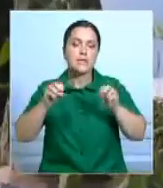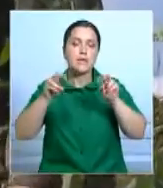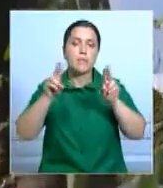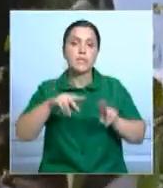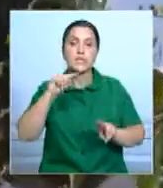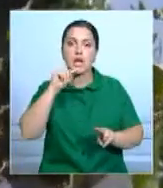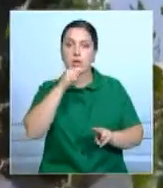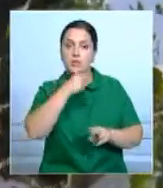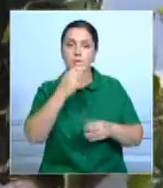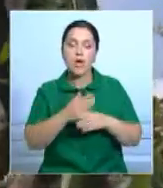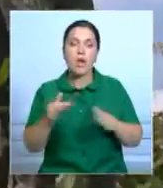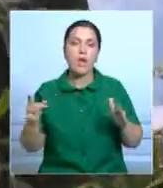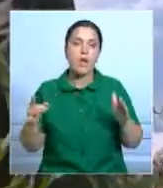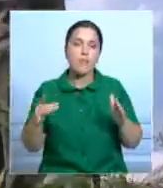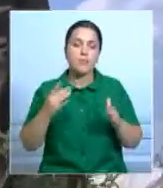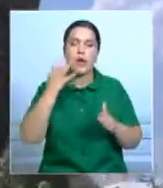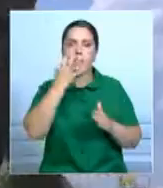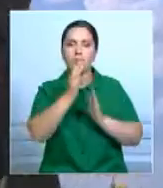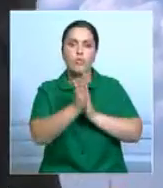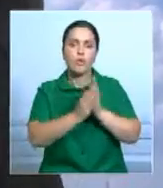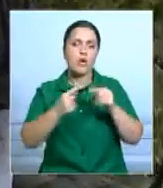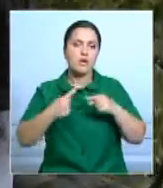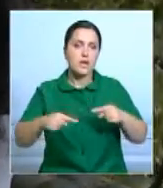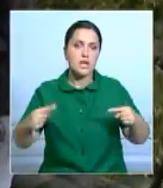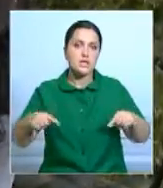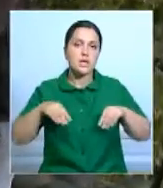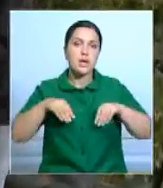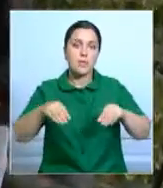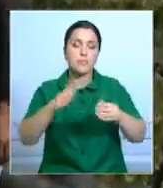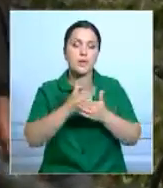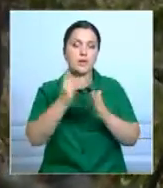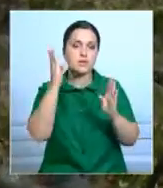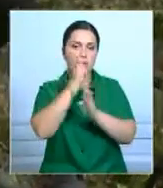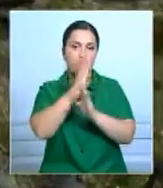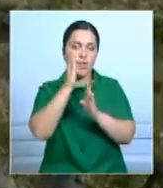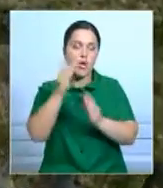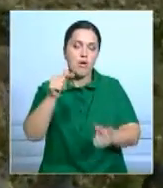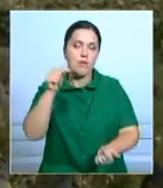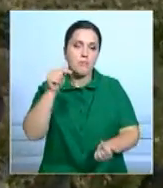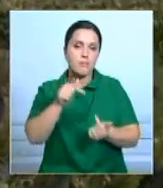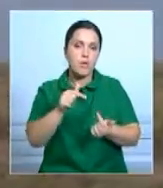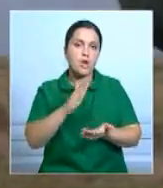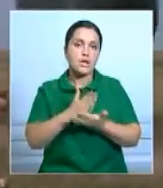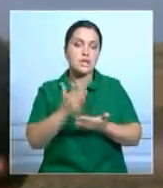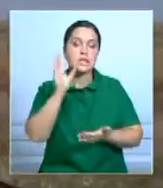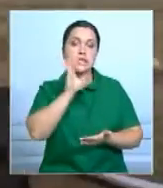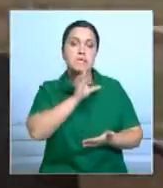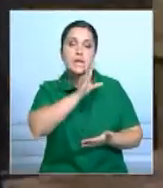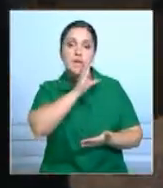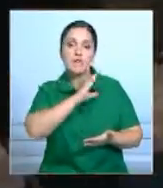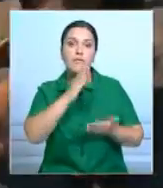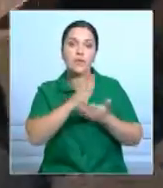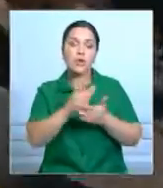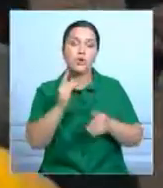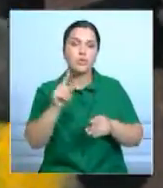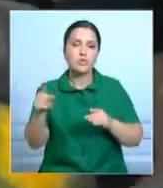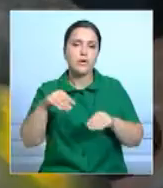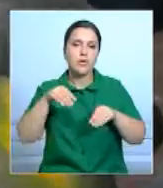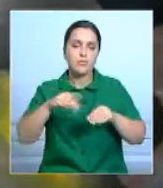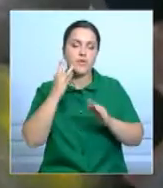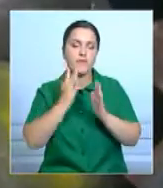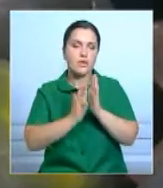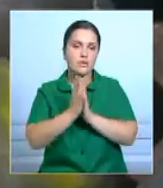арбузами. Их с гектара получают до 60 тонн. Климат северного региона в этом не помеха. Все культуры, за исключением моркови, здесь